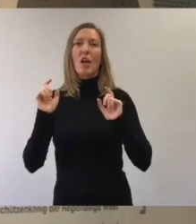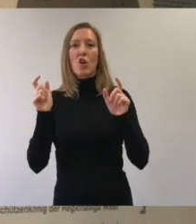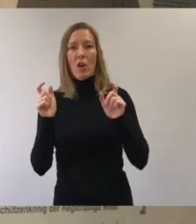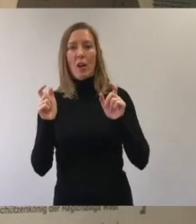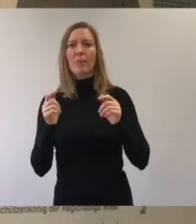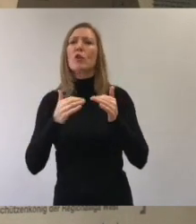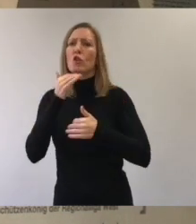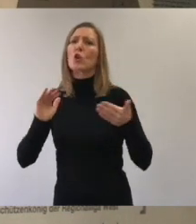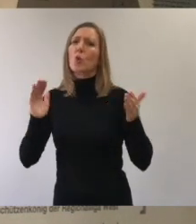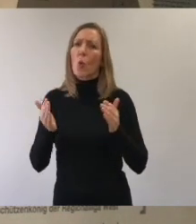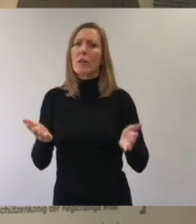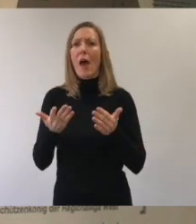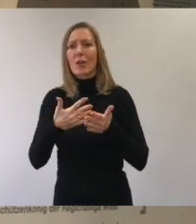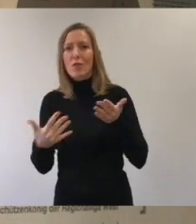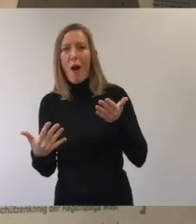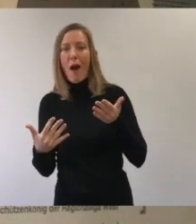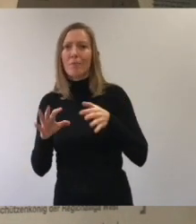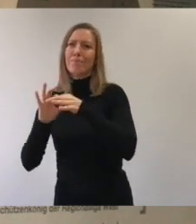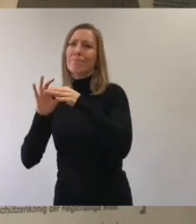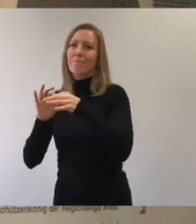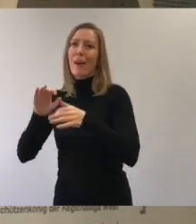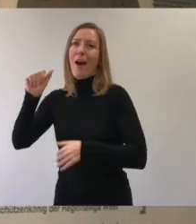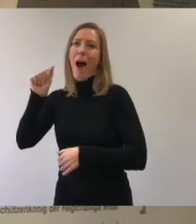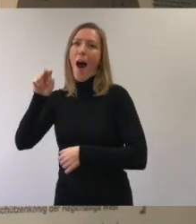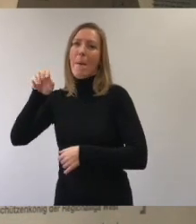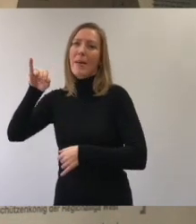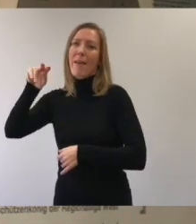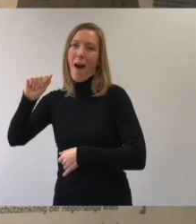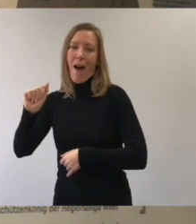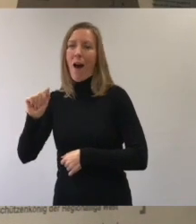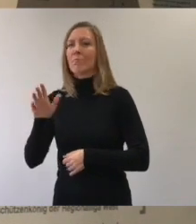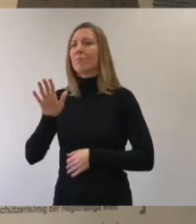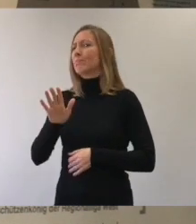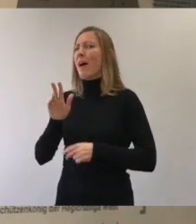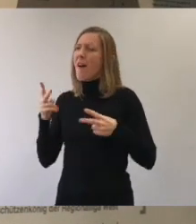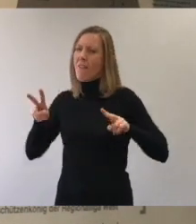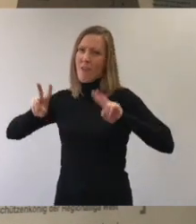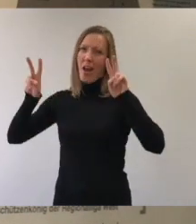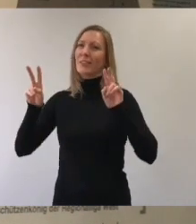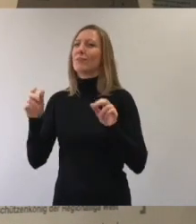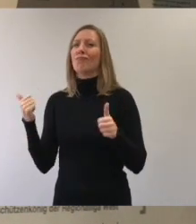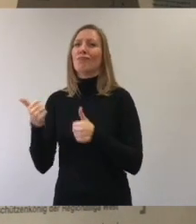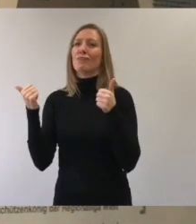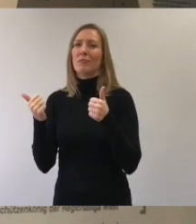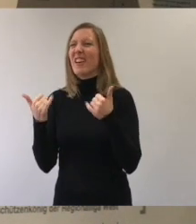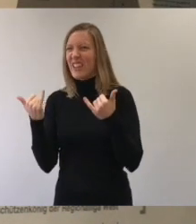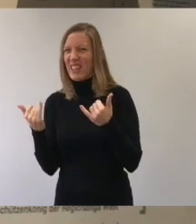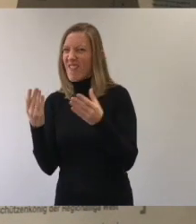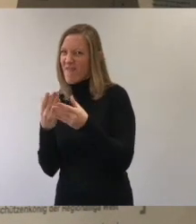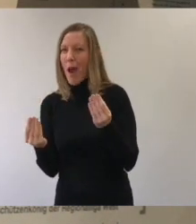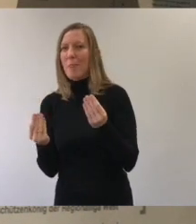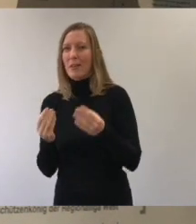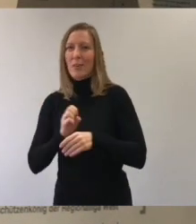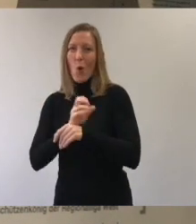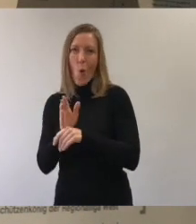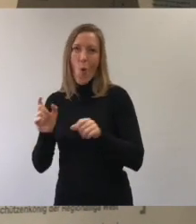leichter Sprache. Da geht es um diesen Arminia-Kontext, um unsere tollen Fans von Arminia Bielefeld, ja, die wir total vermissen momentan in Corona